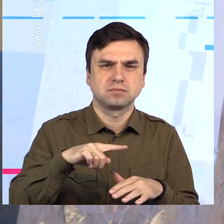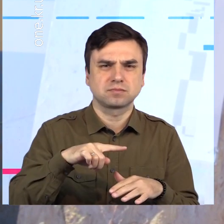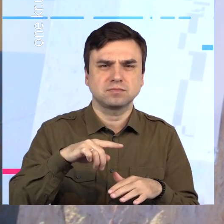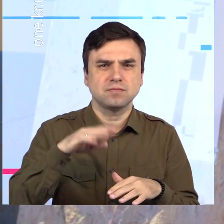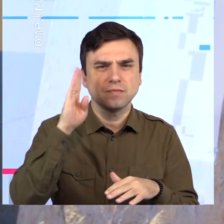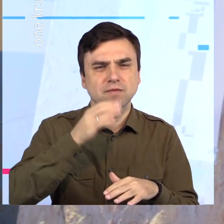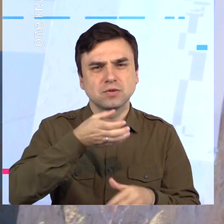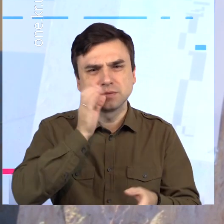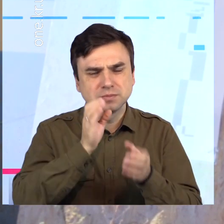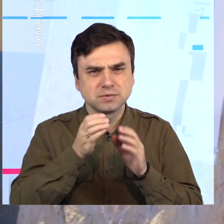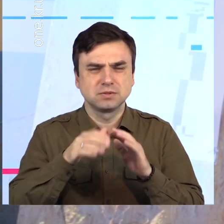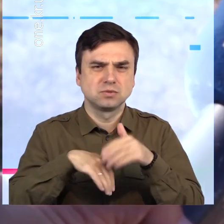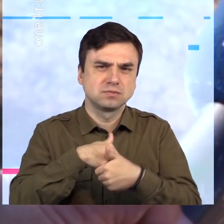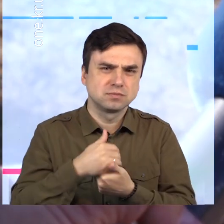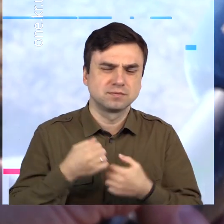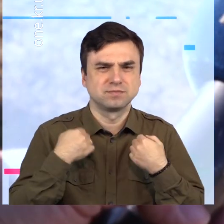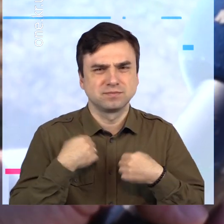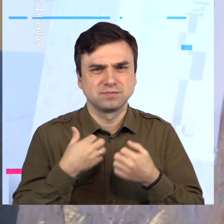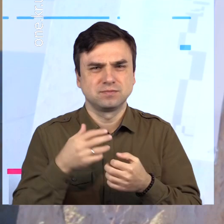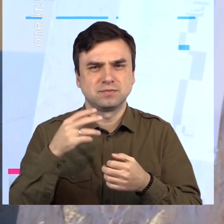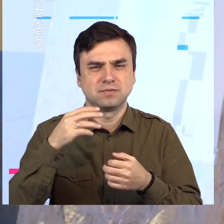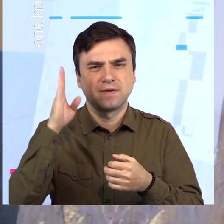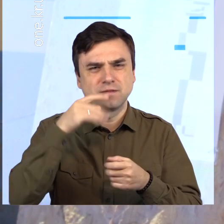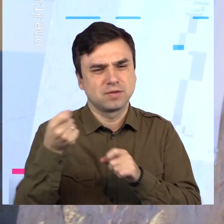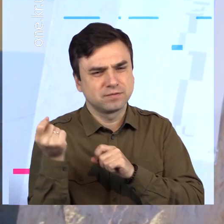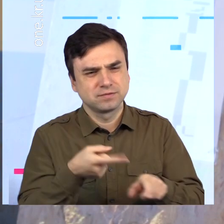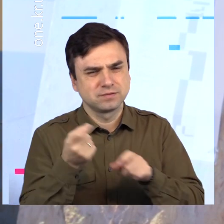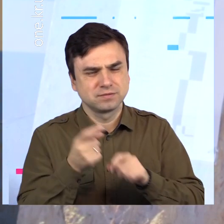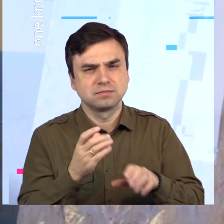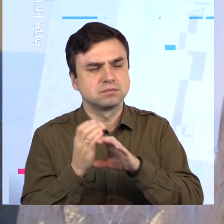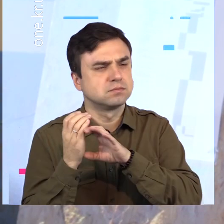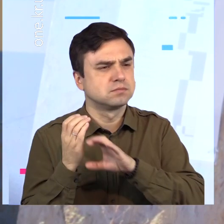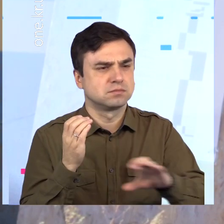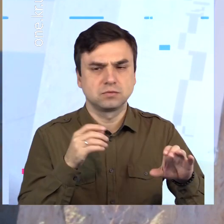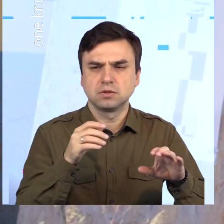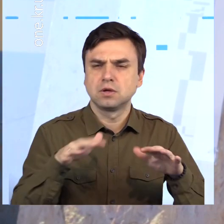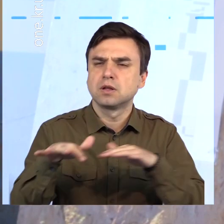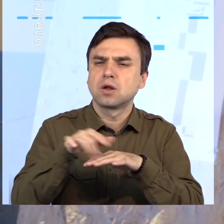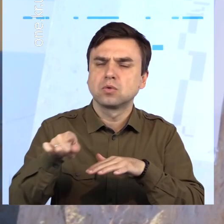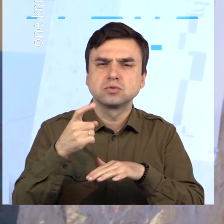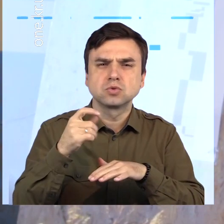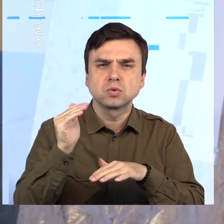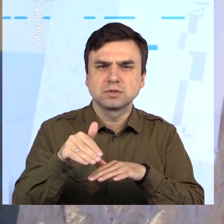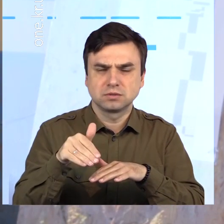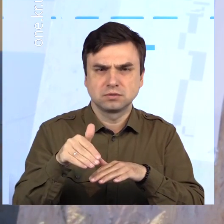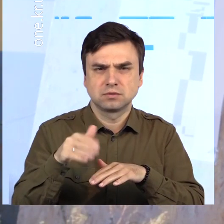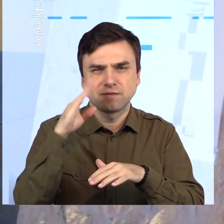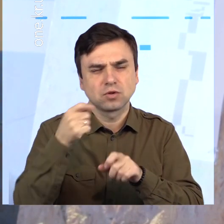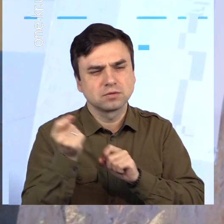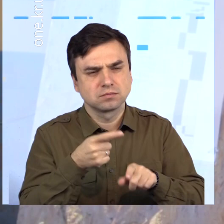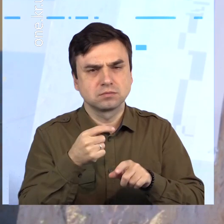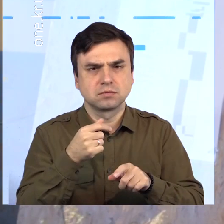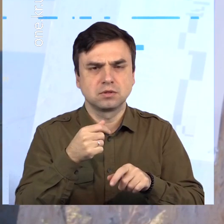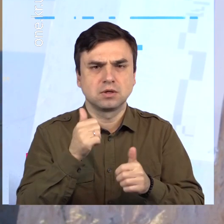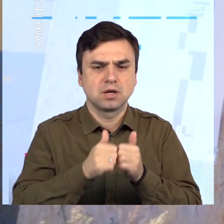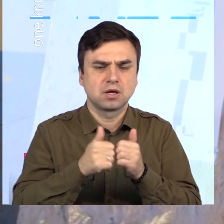функціонування всієї системи. Загалом це більше 100 тисяч споживачів системи водовідведення, які щодня,